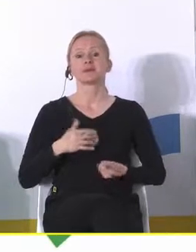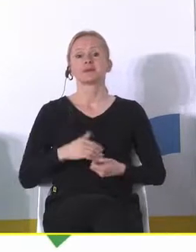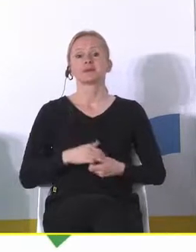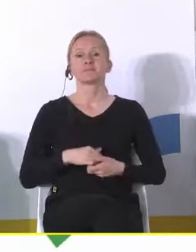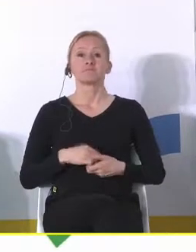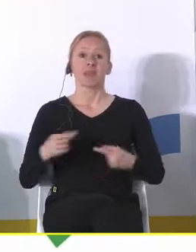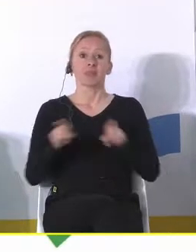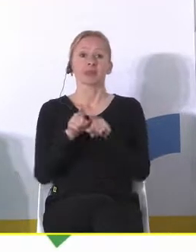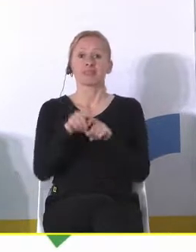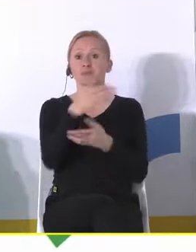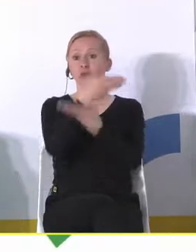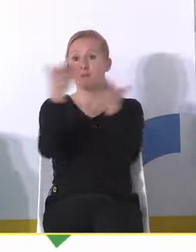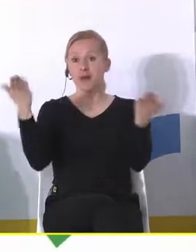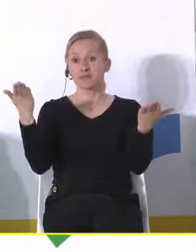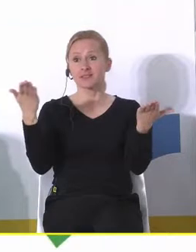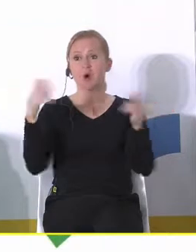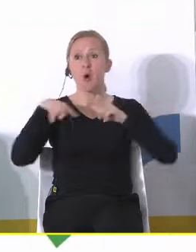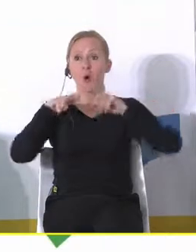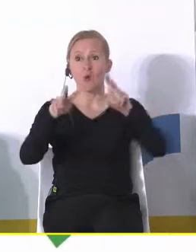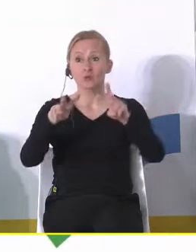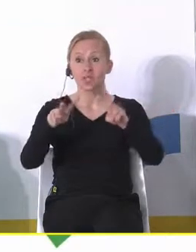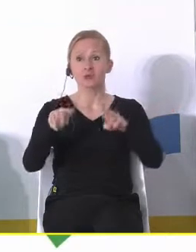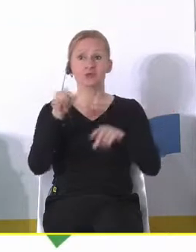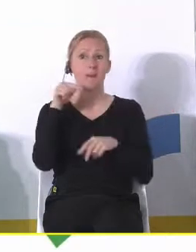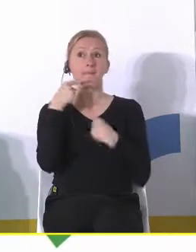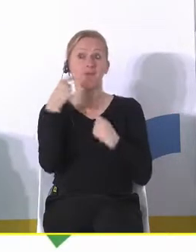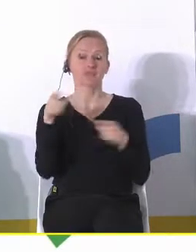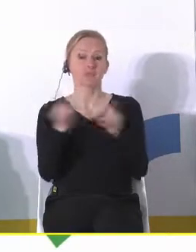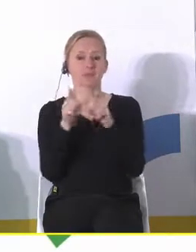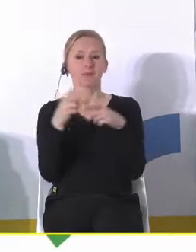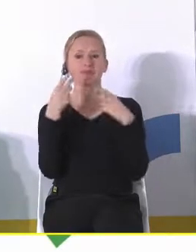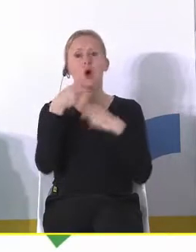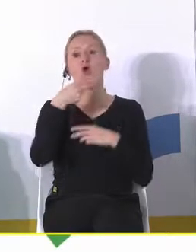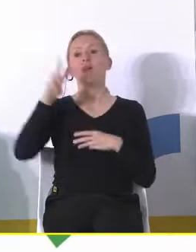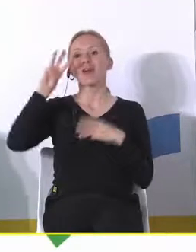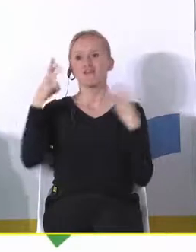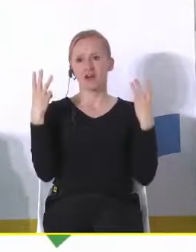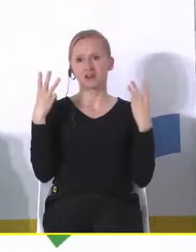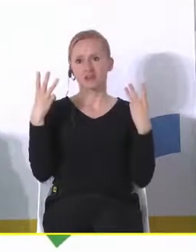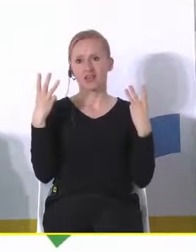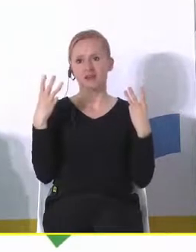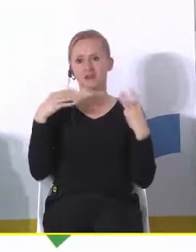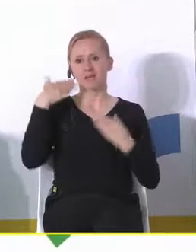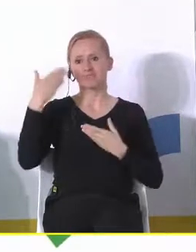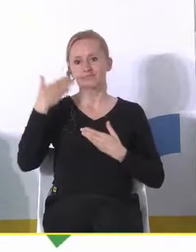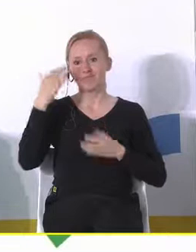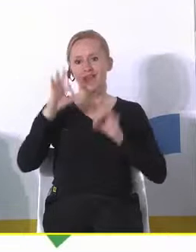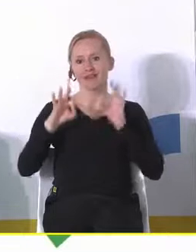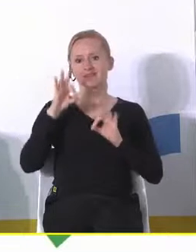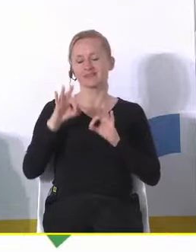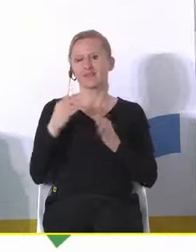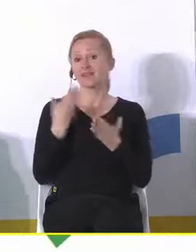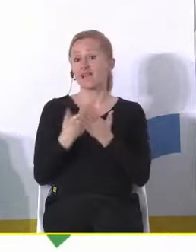Mam nadzieję, że państwo tak ocenią tutaj udział w tej sesji, że jesteśmy na jednej z najważniejszych sesji, z najważniejszych sesji, a może najważniejszej, bo ja teraz